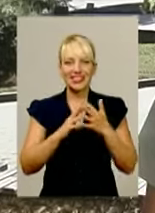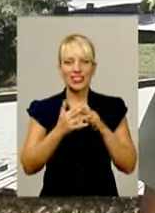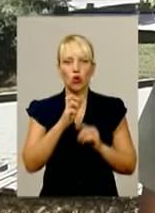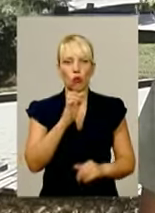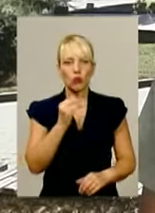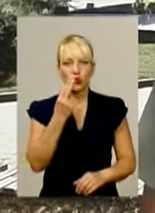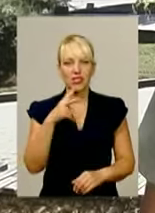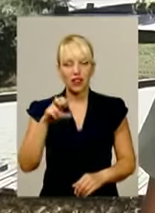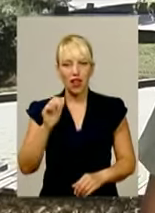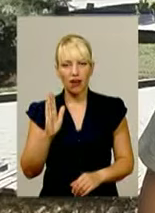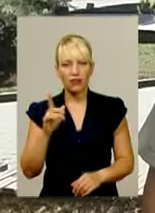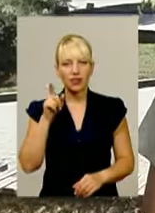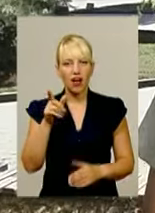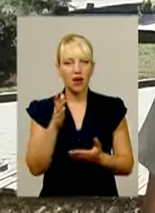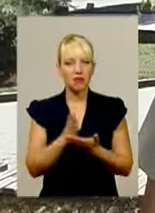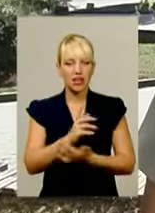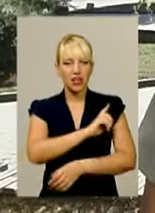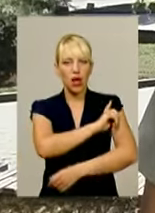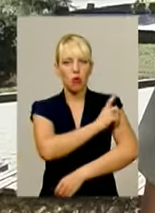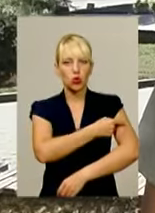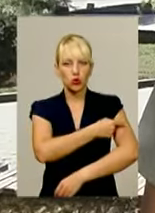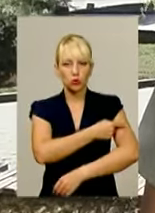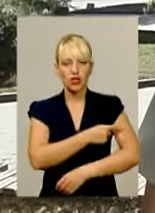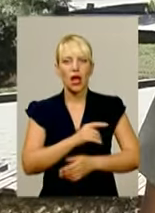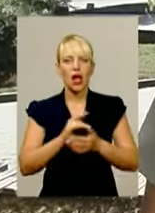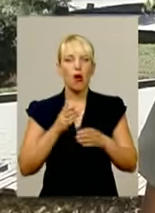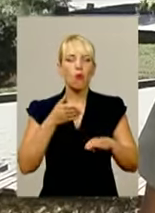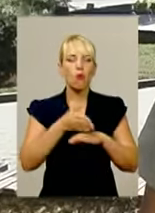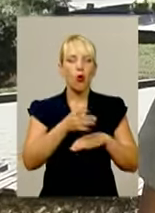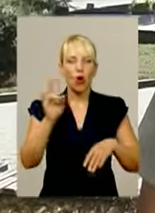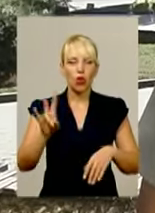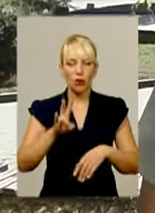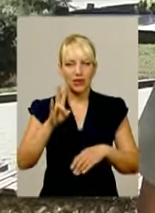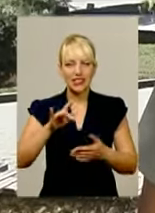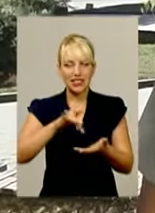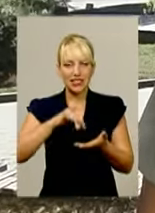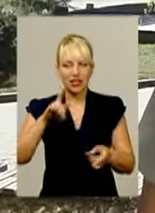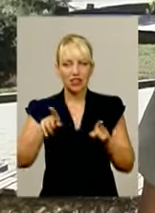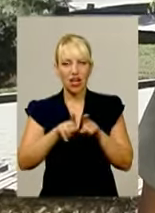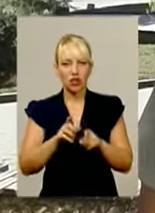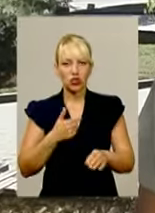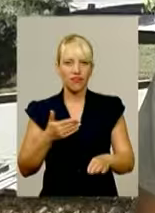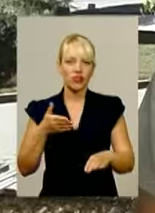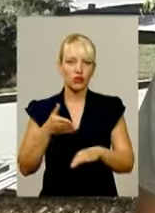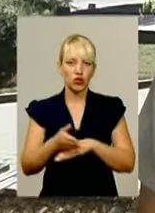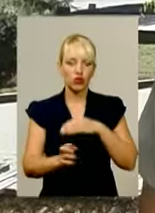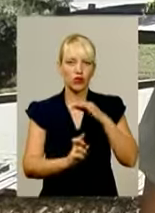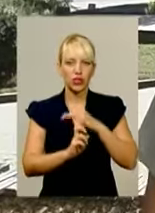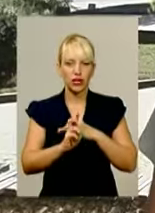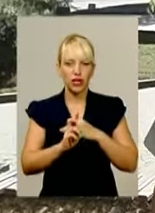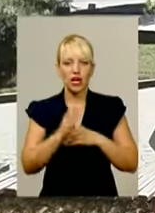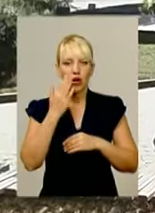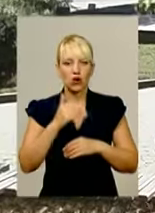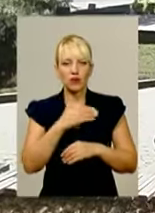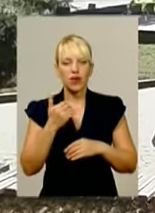там знаходиться найпотужніший паломницький центр. Так само ми відвідали санктуарі Матері Божої Остробрамської